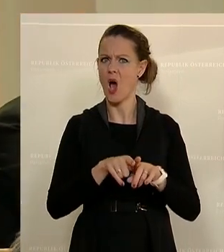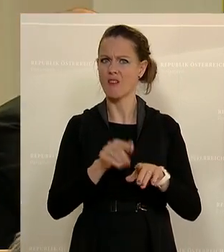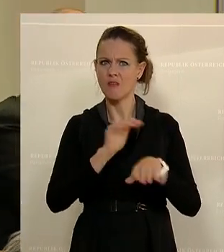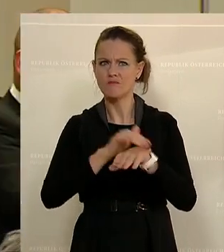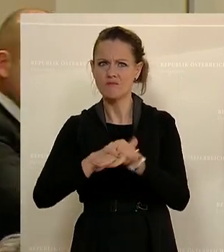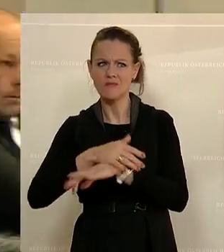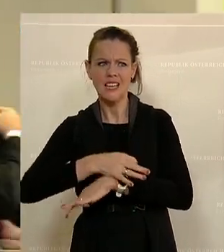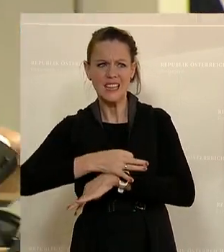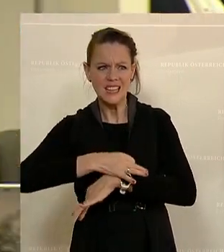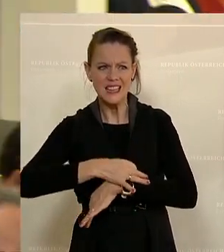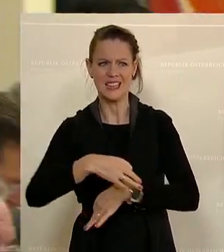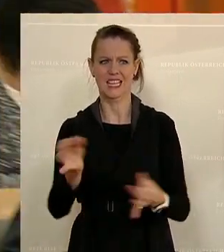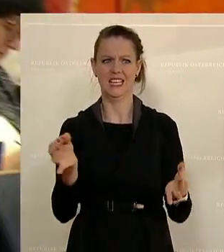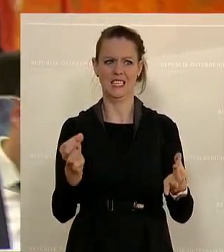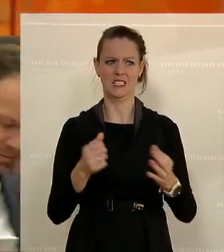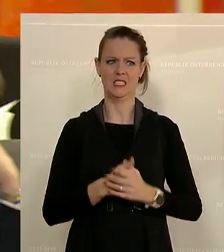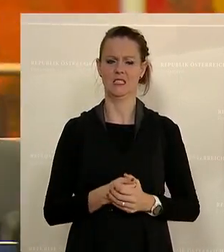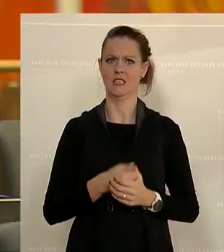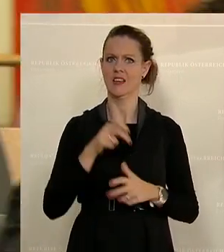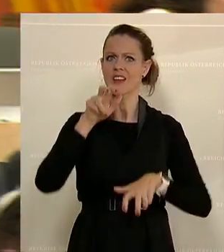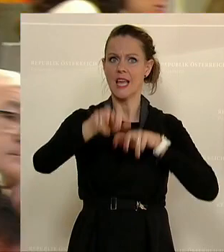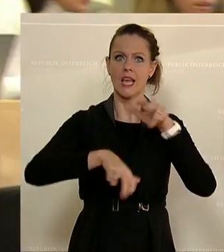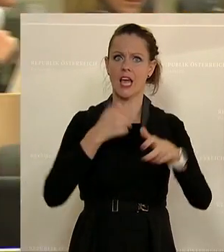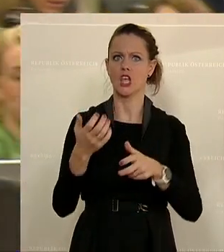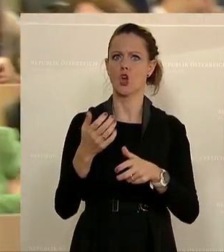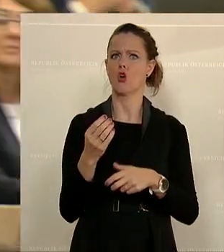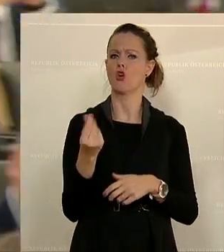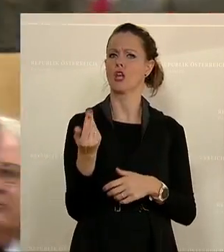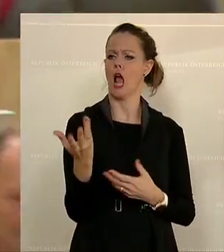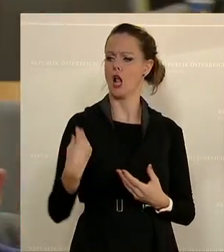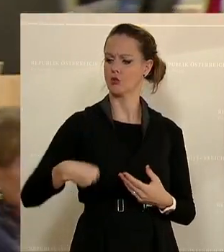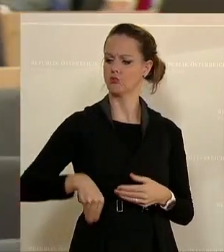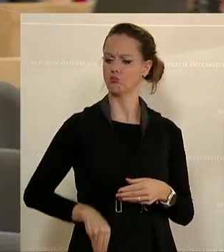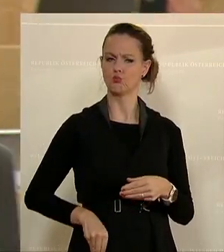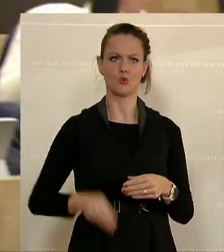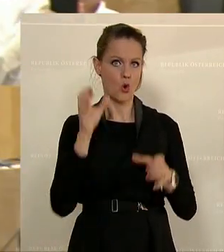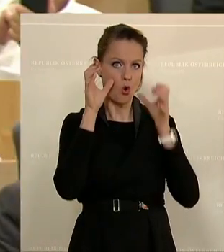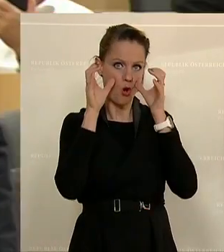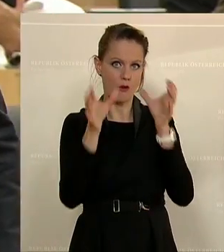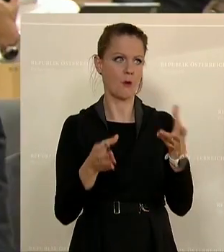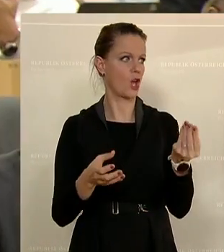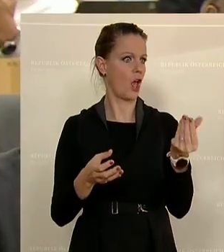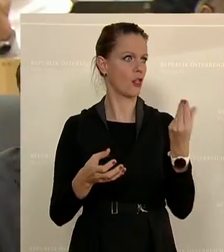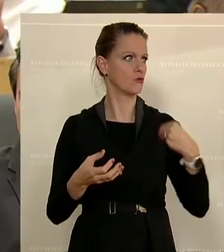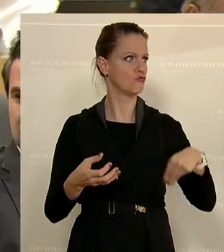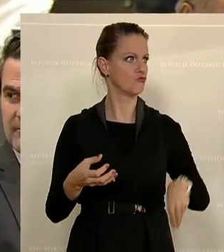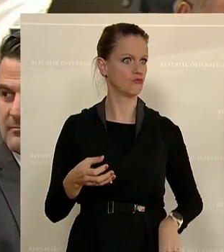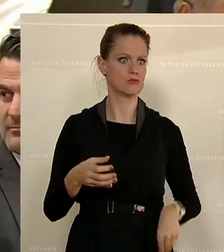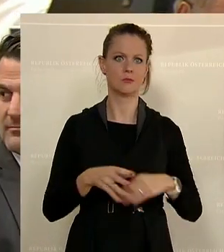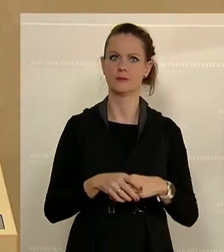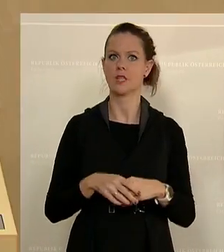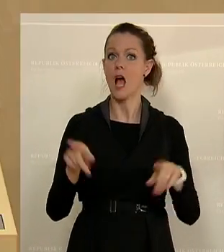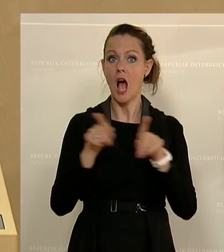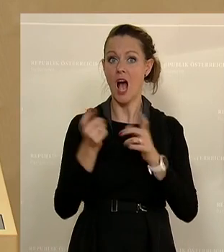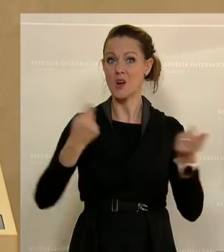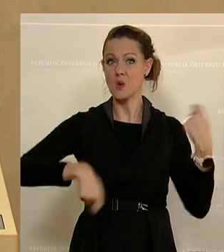nämlich, dass sich diese Regierung bereichert hätte, dass sich die ÖVP bereichert hätte, auch der